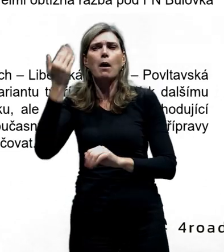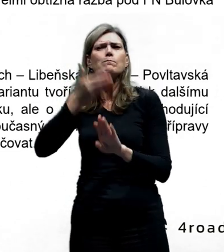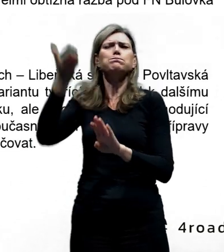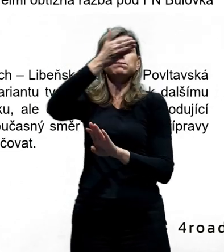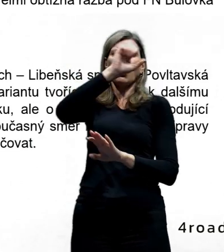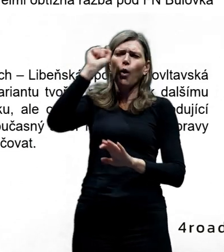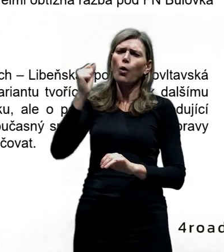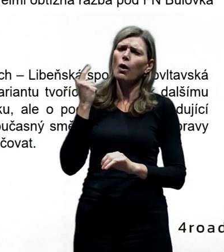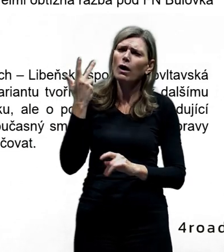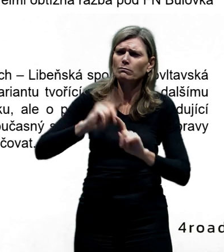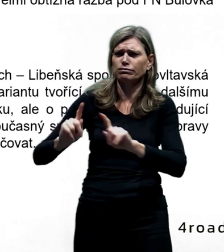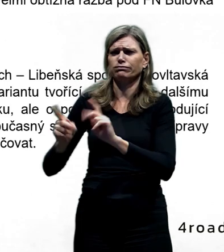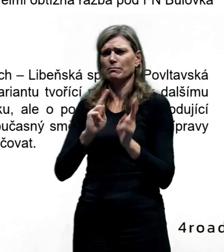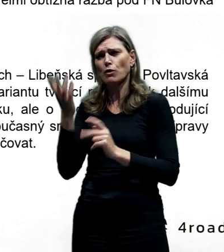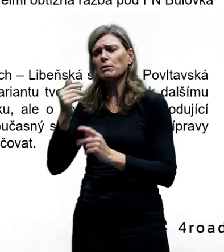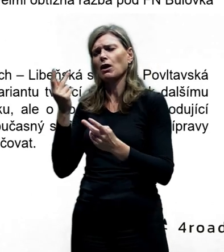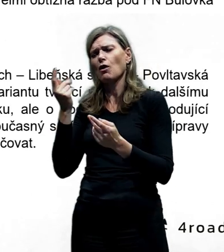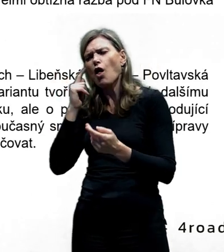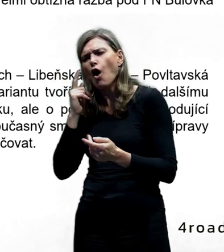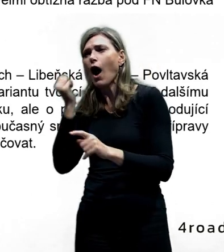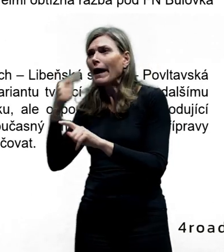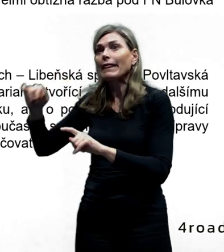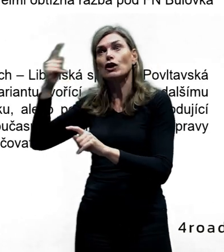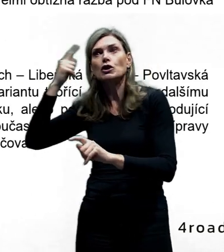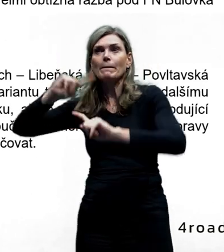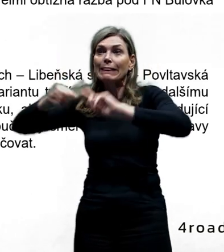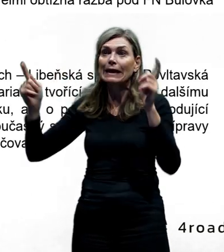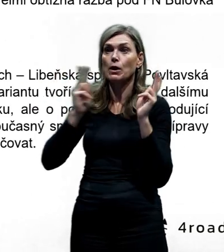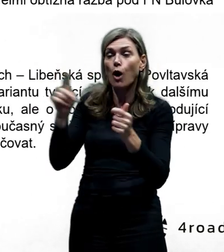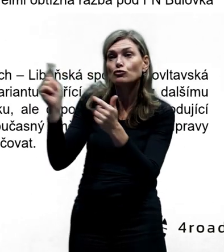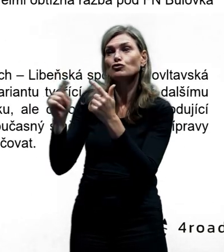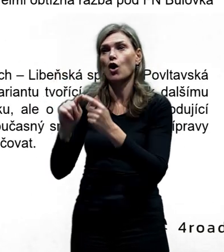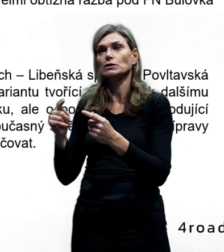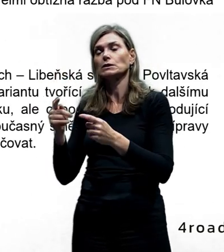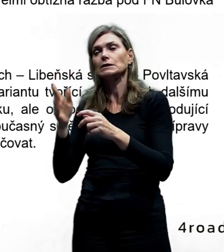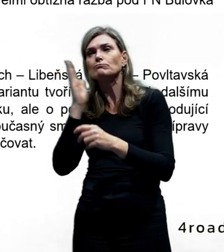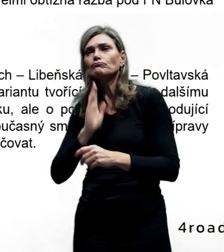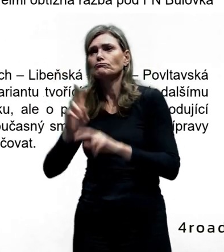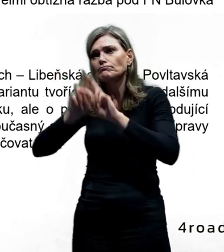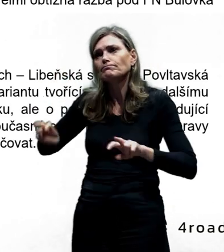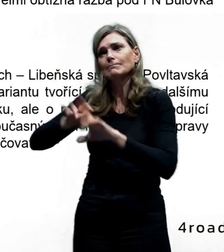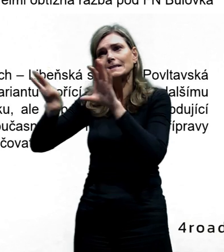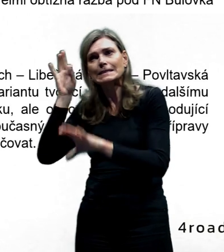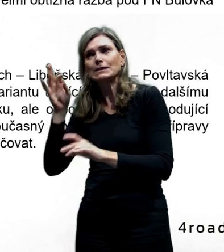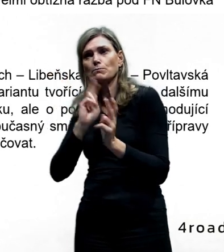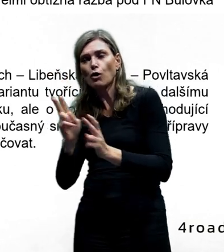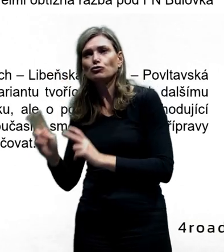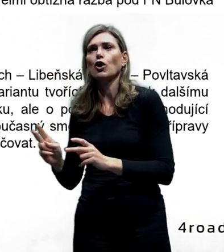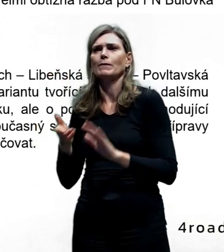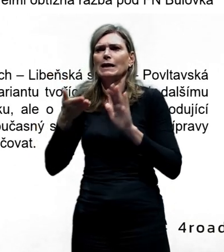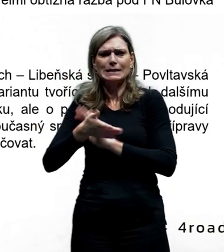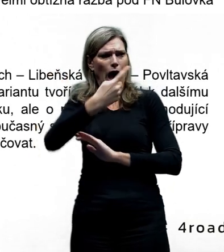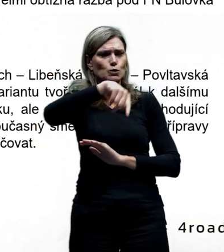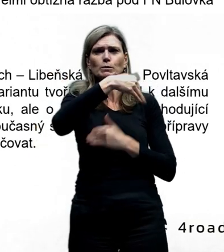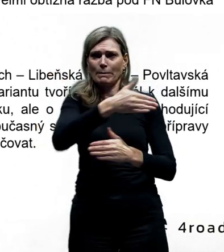které spousta lidí chtěla ještě prověřit, jestli by to nebylo lepší. Zástupci města nyní